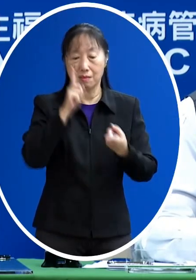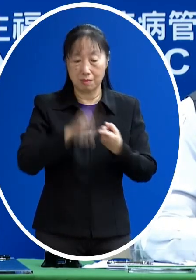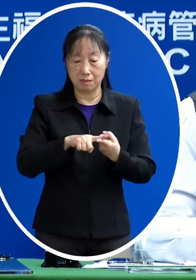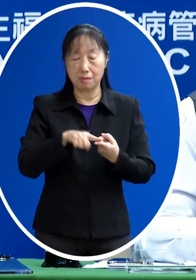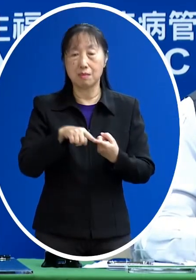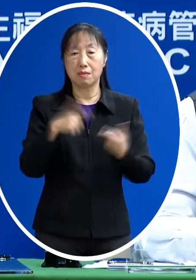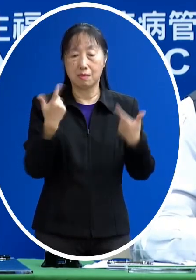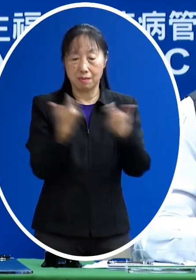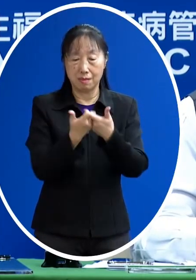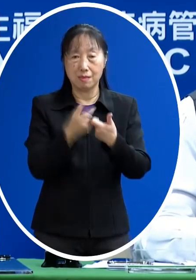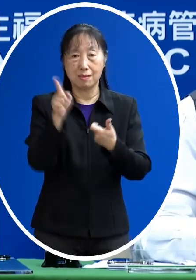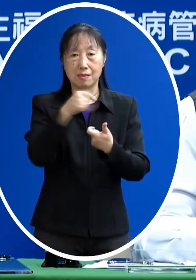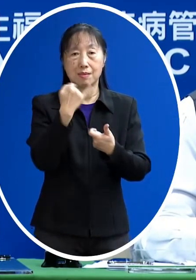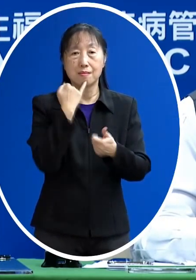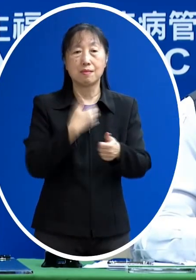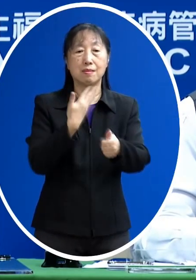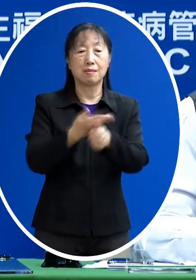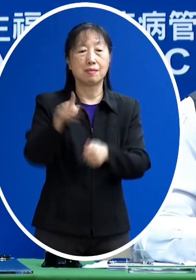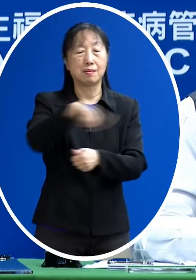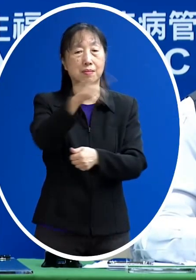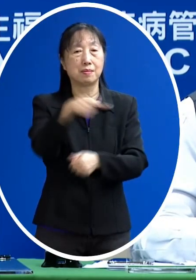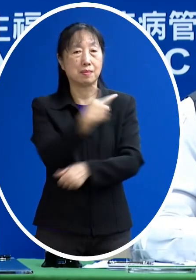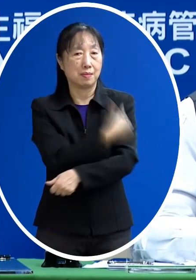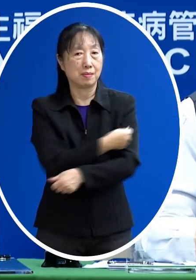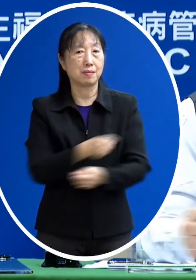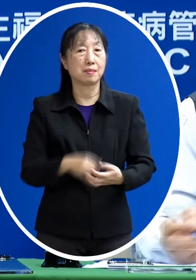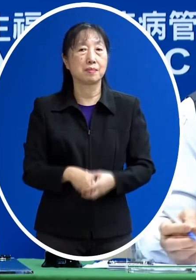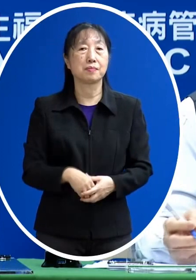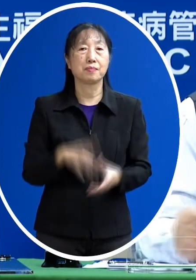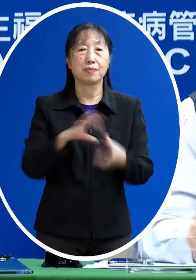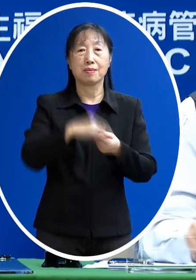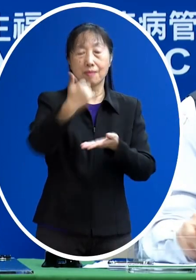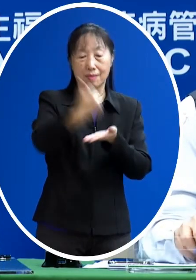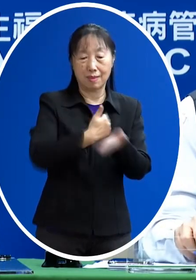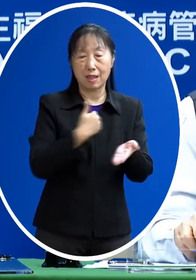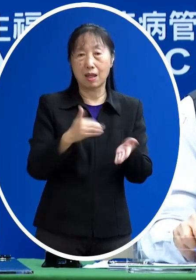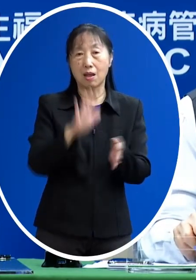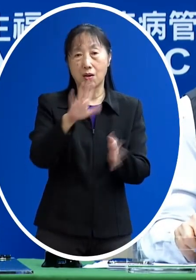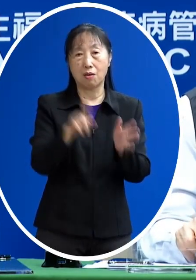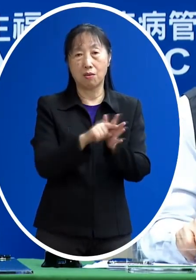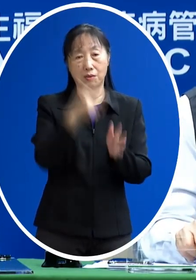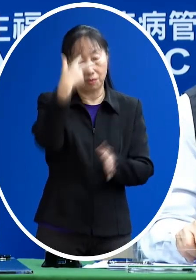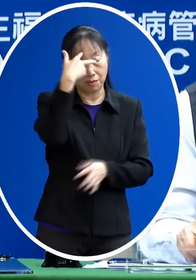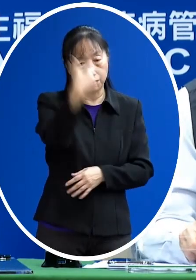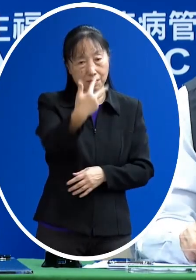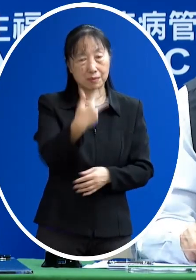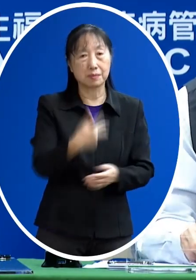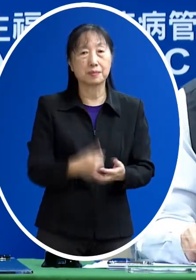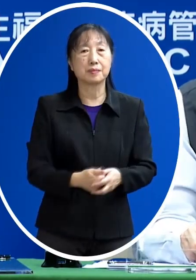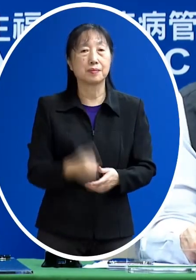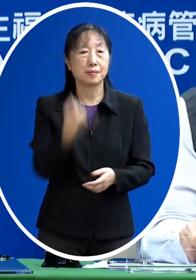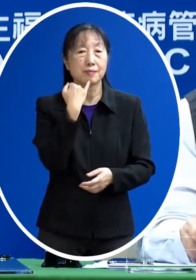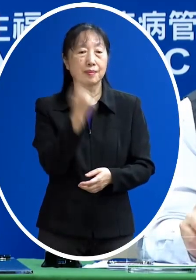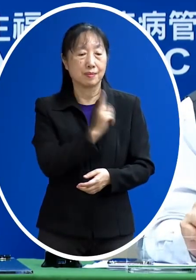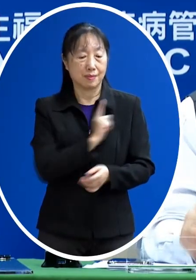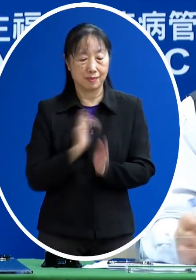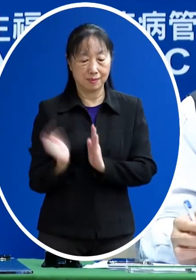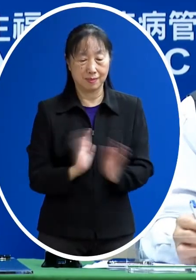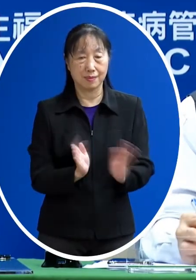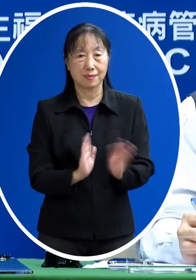之後 如果要估 自己也可以估得出來那有七天 至少有七天可以作業的時間